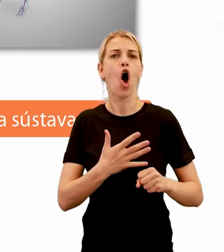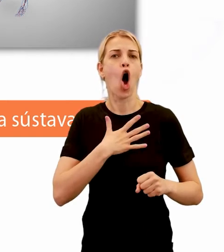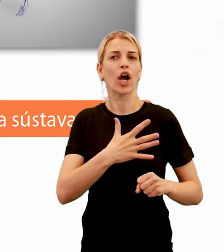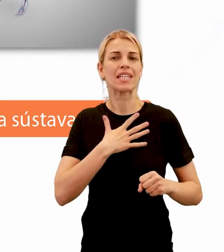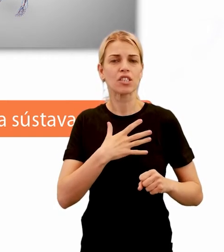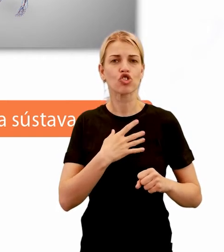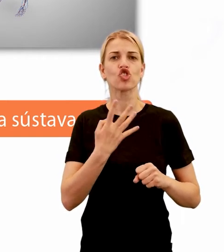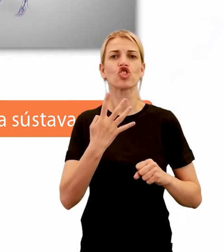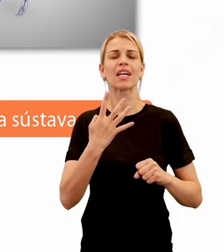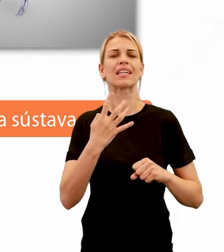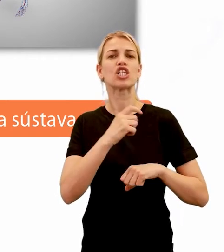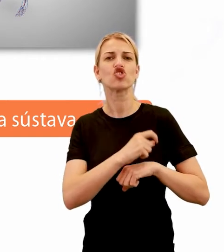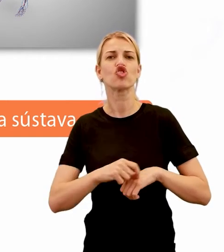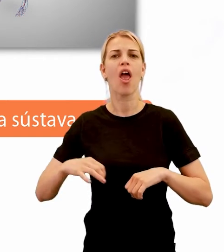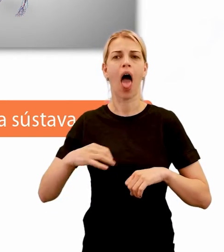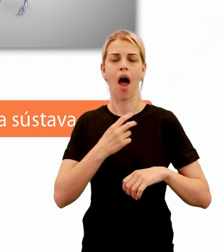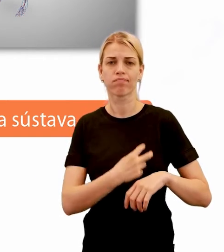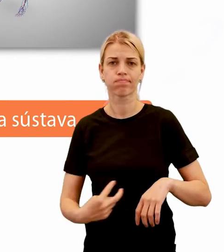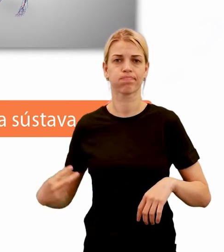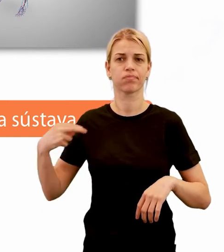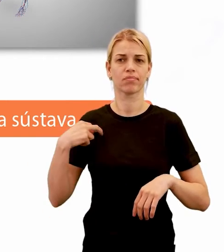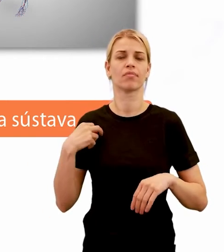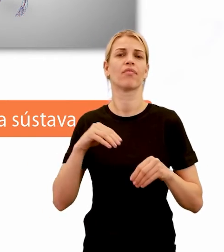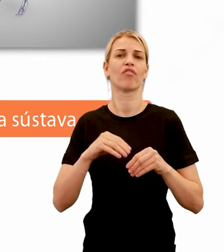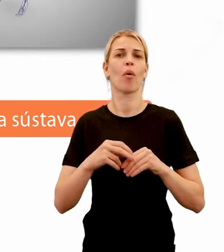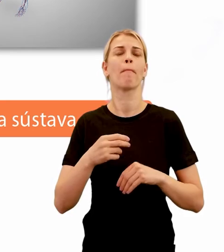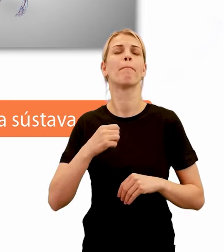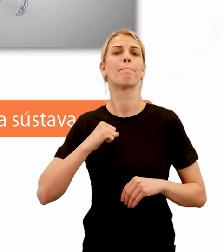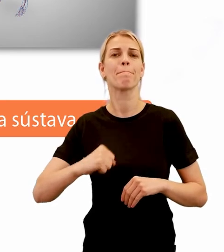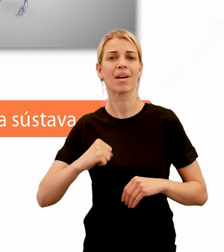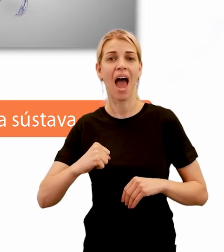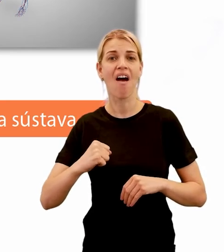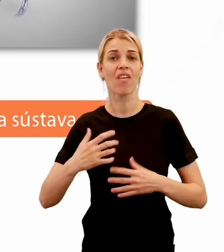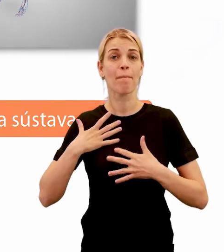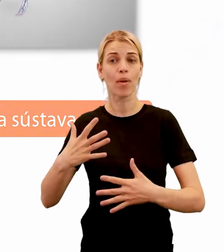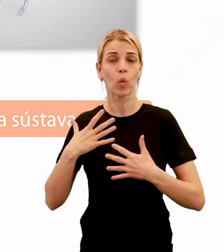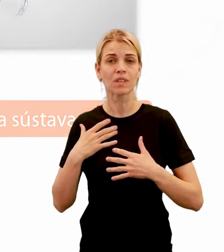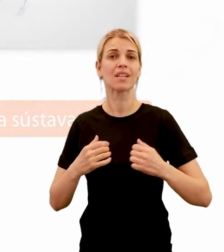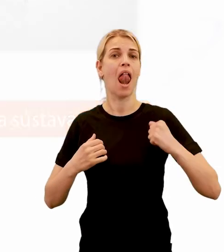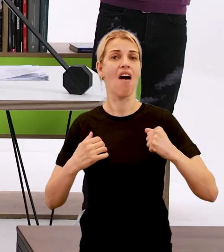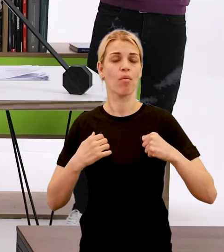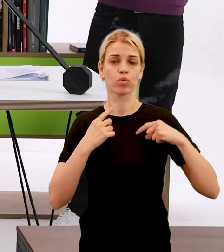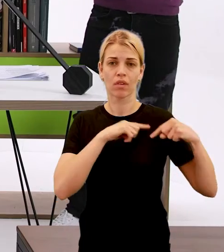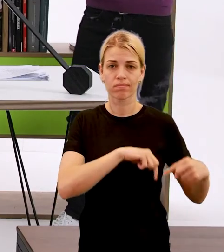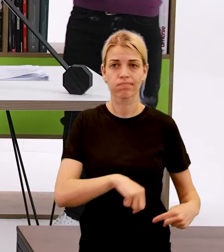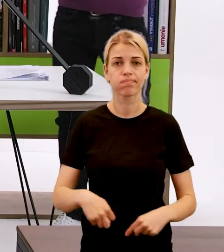dve z ľavejho plúca, dve z pravého plúca a tie potom ústia do ľavej predsiene.